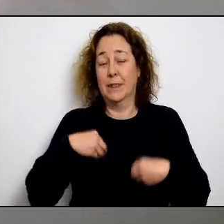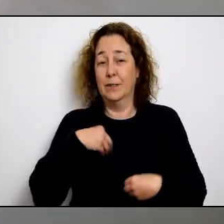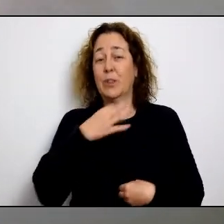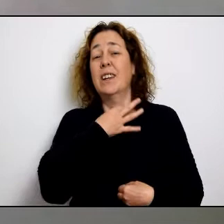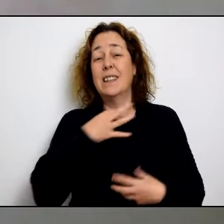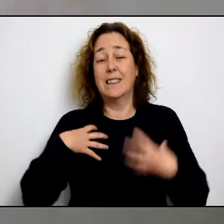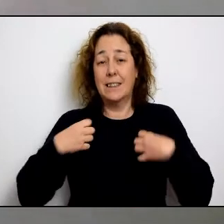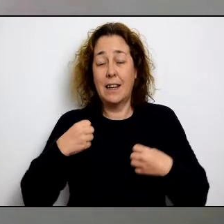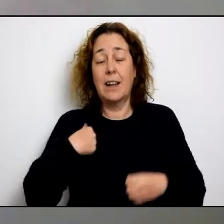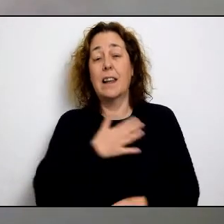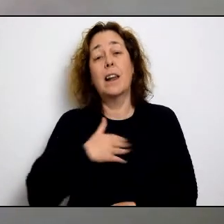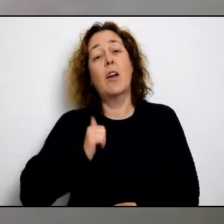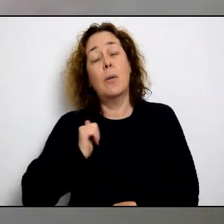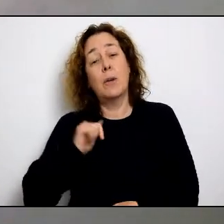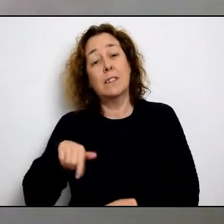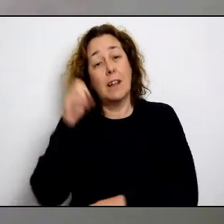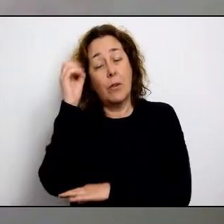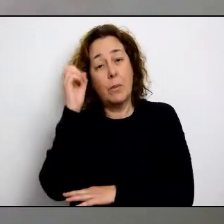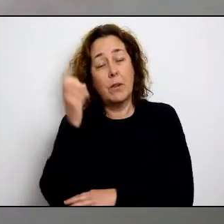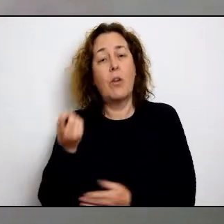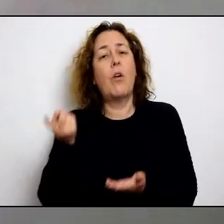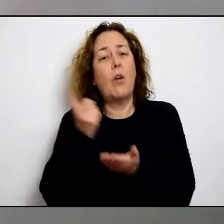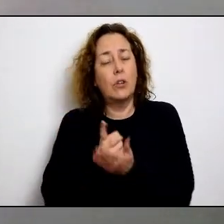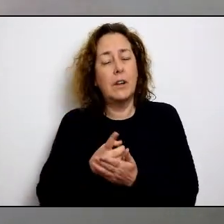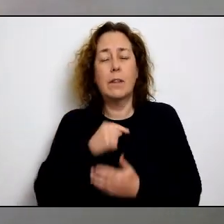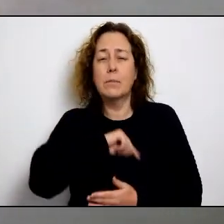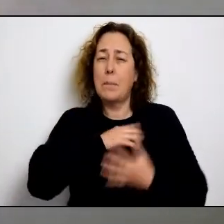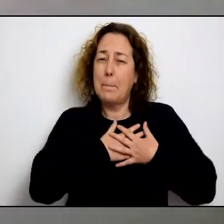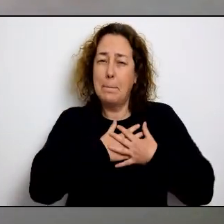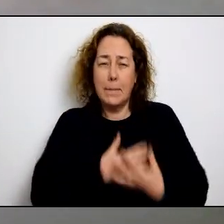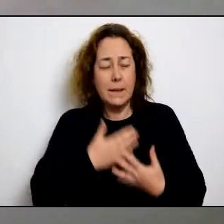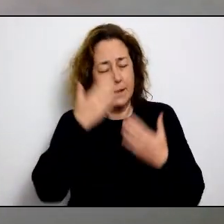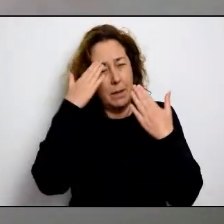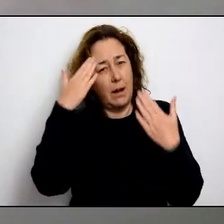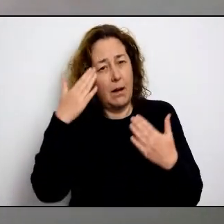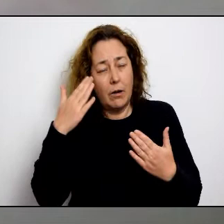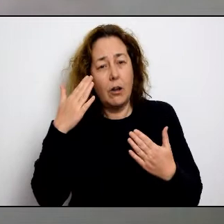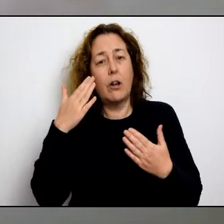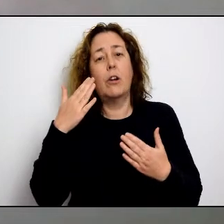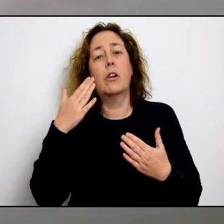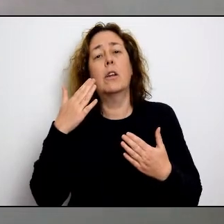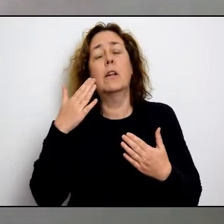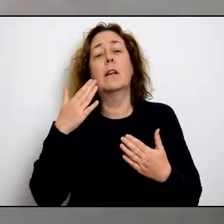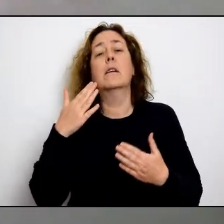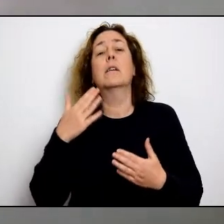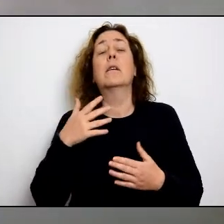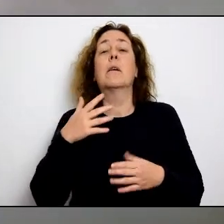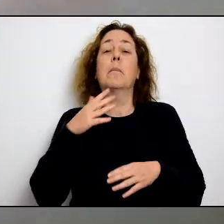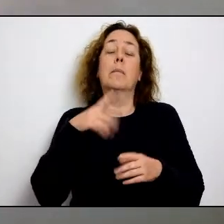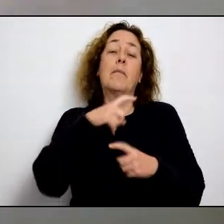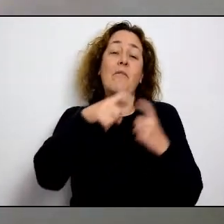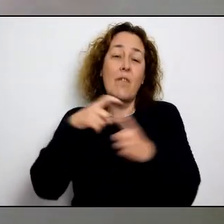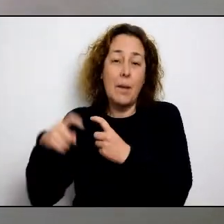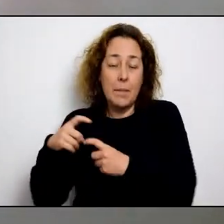ja dia 8 en 4 persones que han perdut sa vida arrel d'aquesta crisi sanitària. I vull aprofitar aquesta compareixença per, una vegada més,